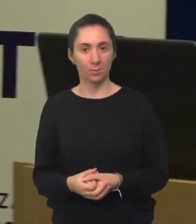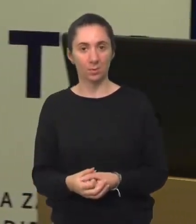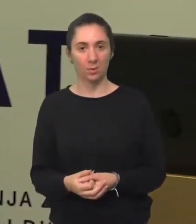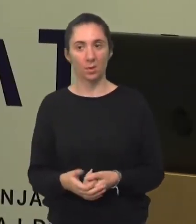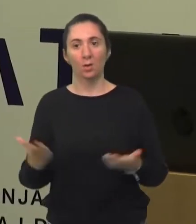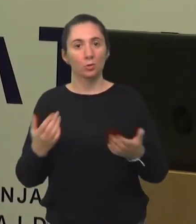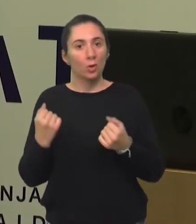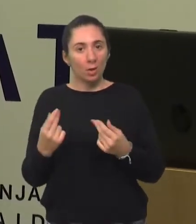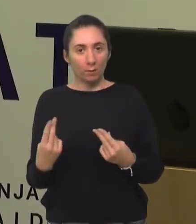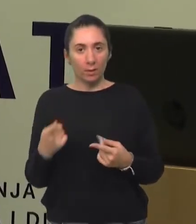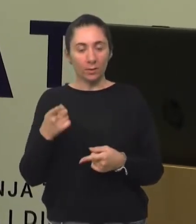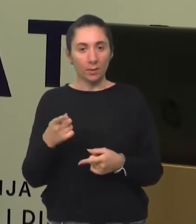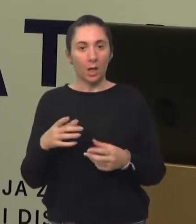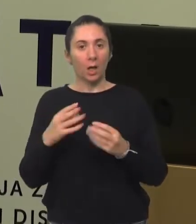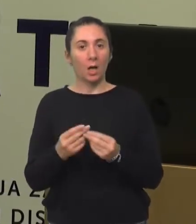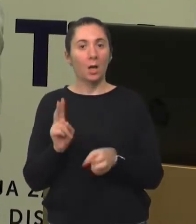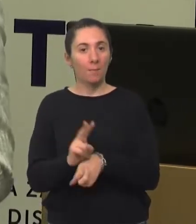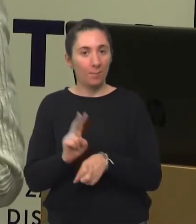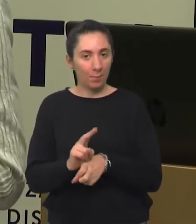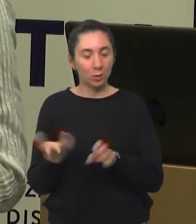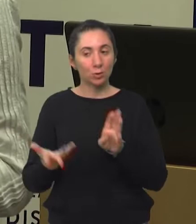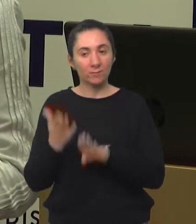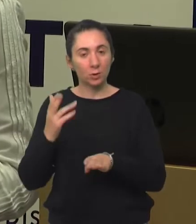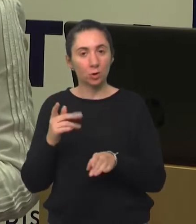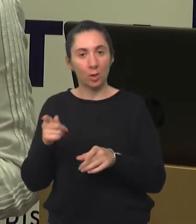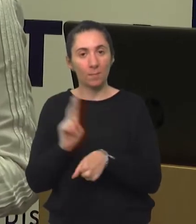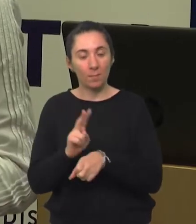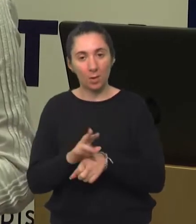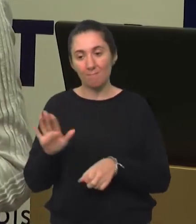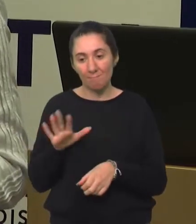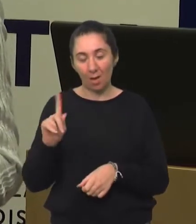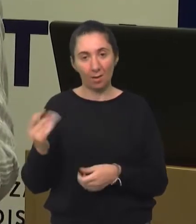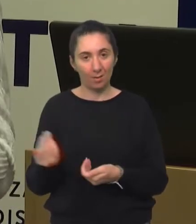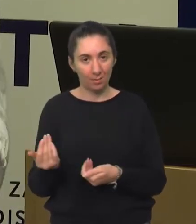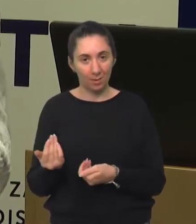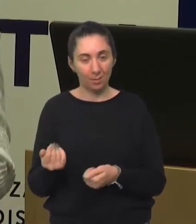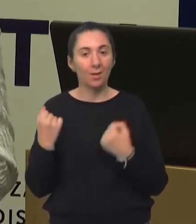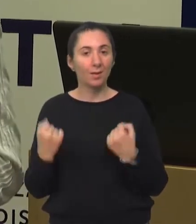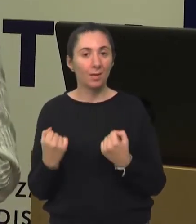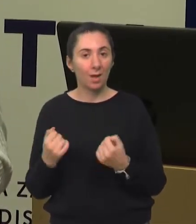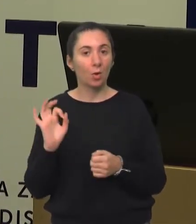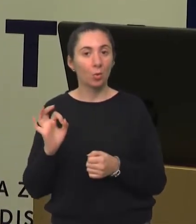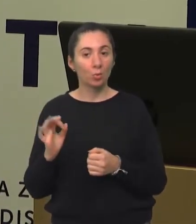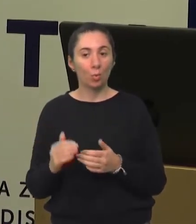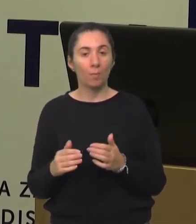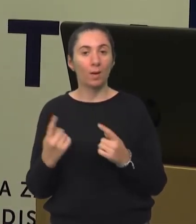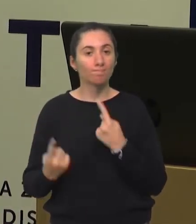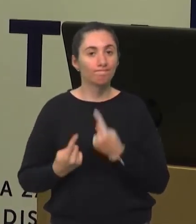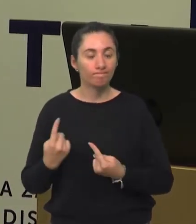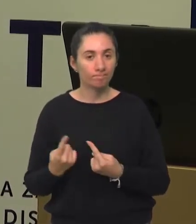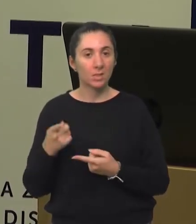Ono što je jako bitno je ta združena pažnja i što više te združene pažnje u komunikaciji majke i djeteta je zapravo jako, jako dobar prediktor